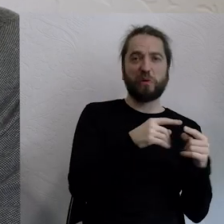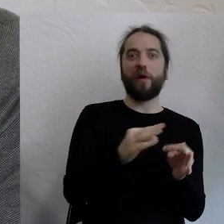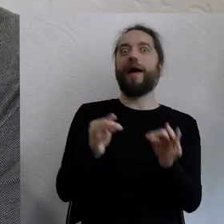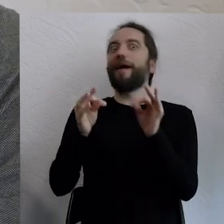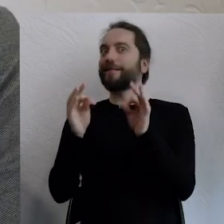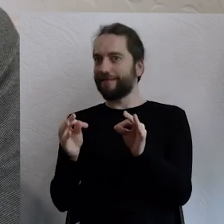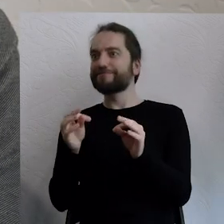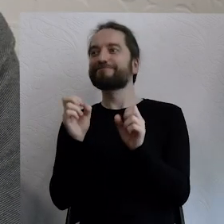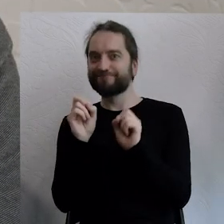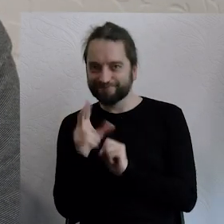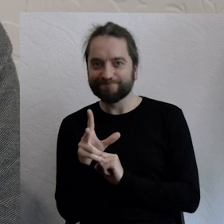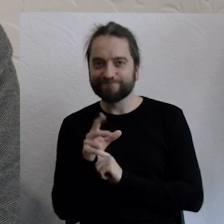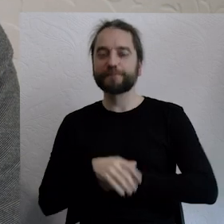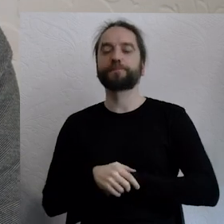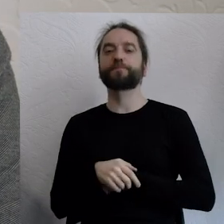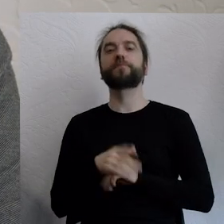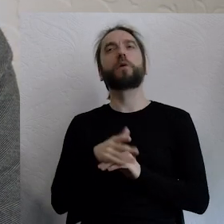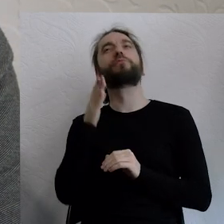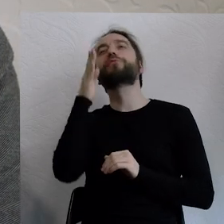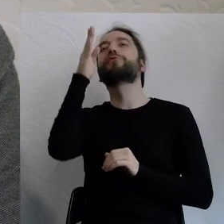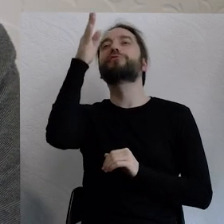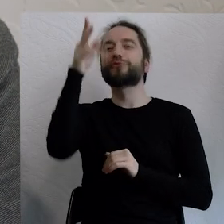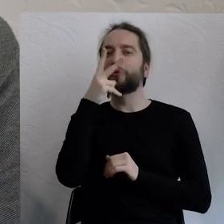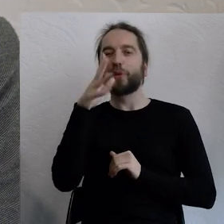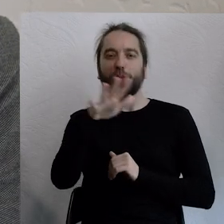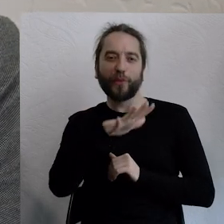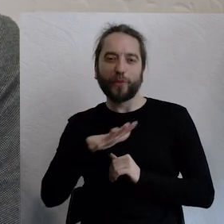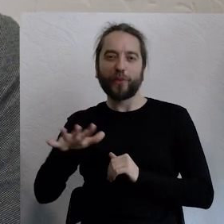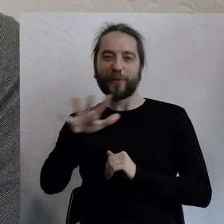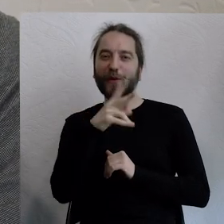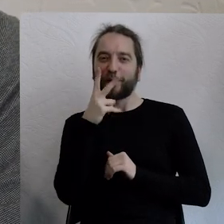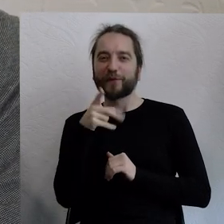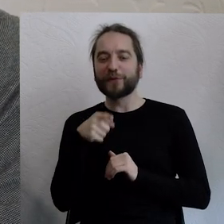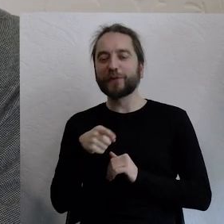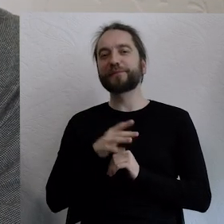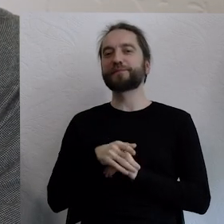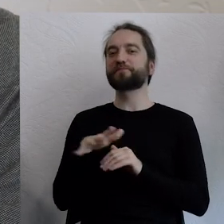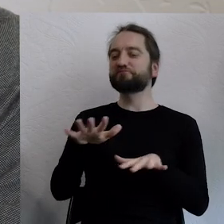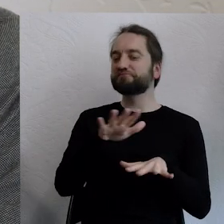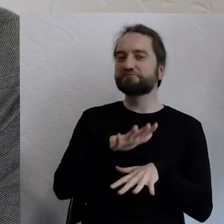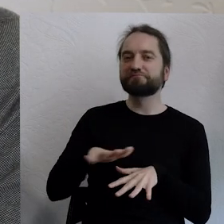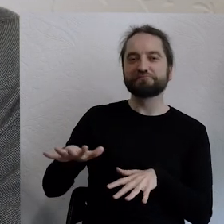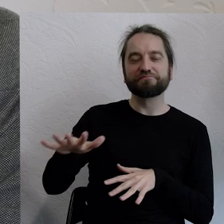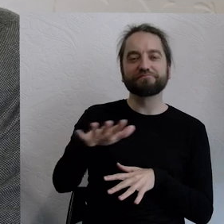Widzę tę naszą przyszłość lokalną też jako miejsce, gdzie możemy się